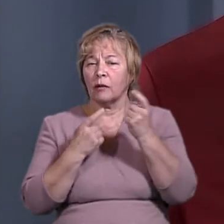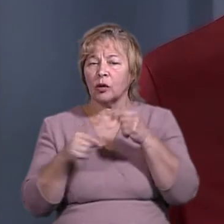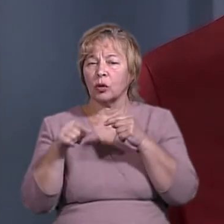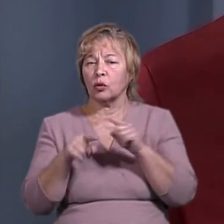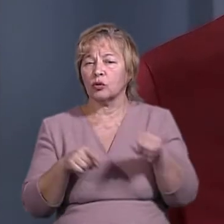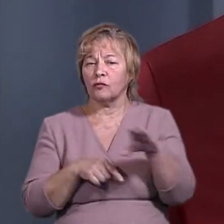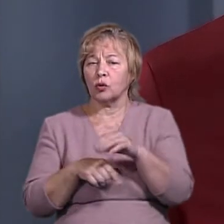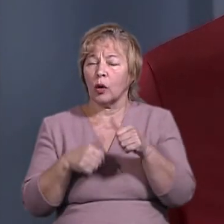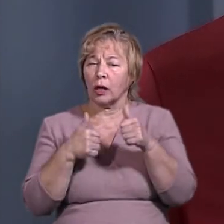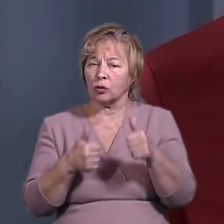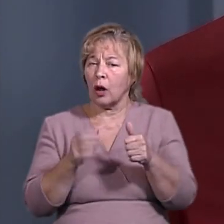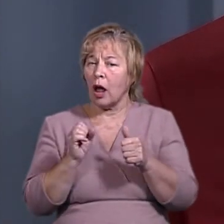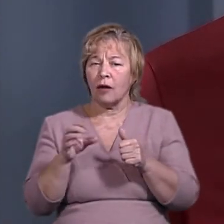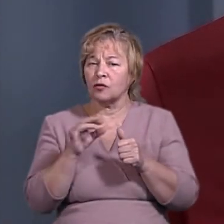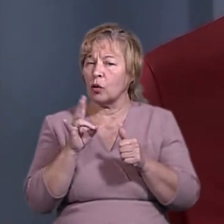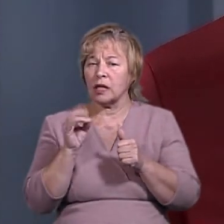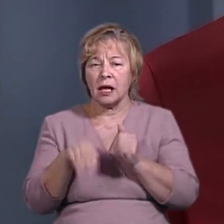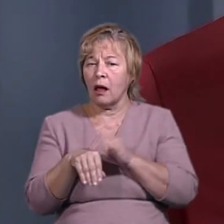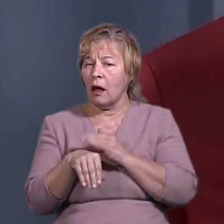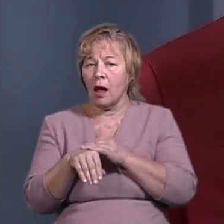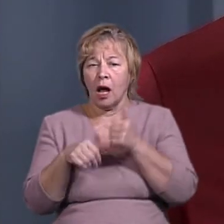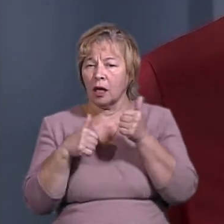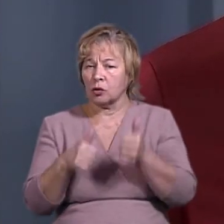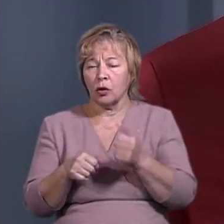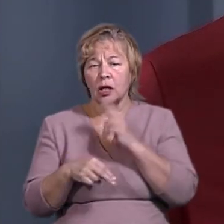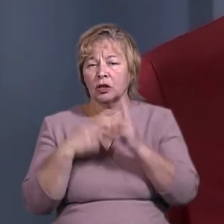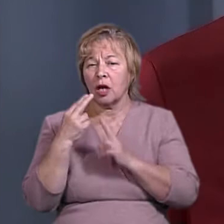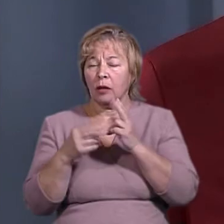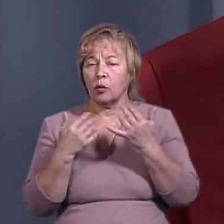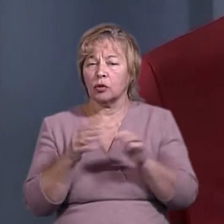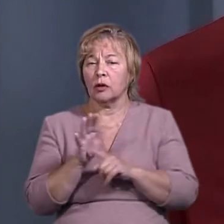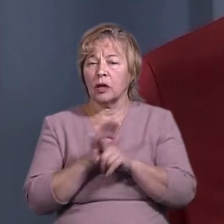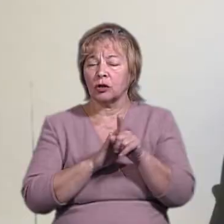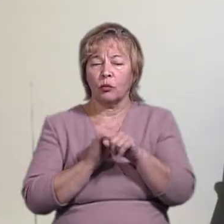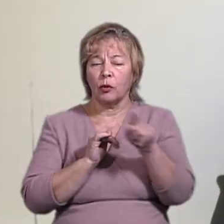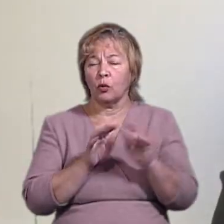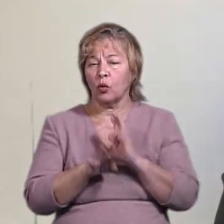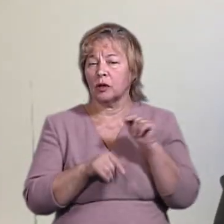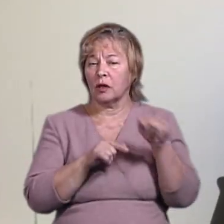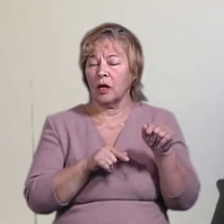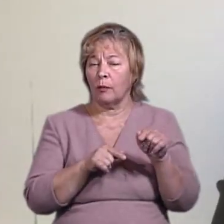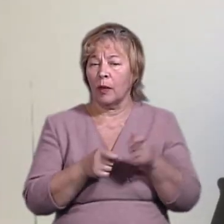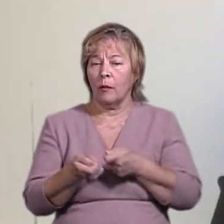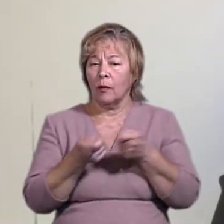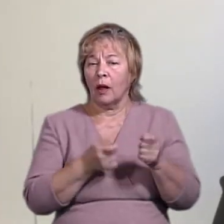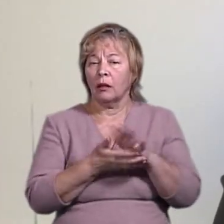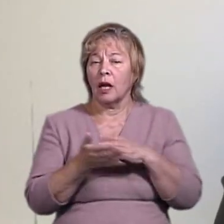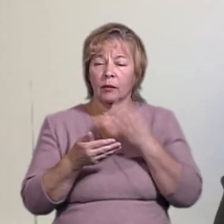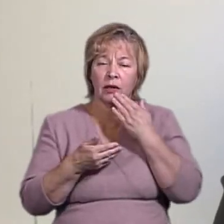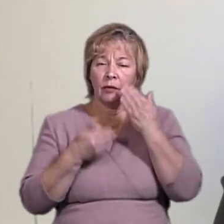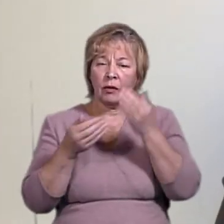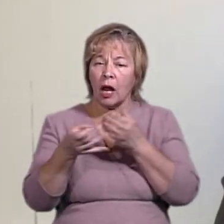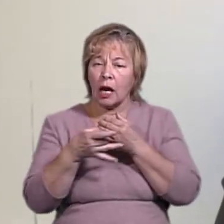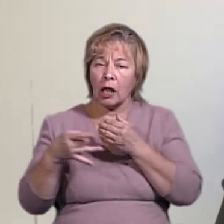те, що все добре, а все не добре. Просто скарги дійшли до неї в першу чергу. Далі ми звертаємося до